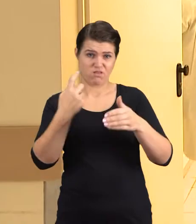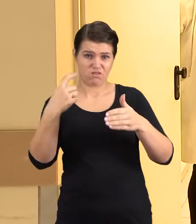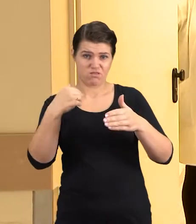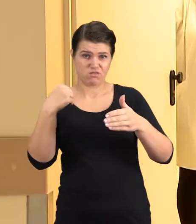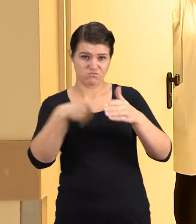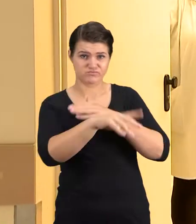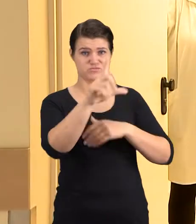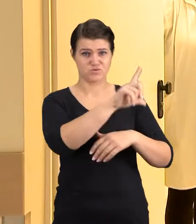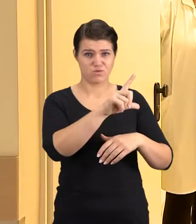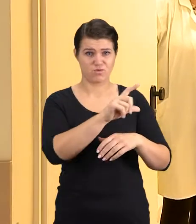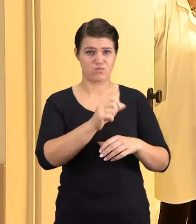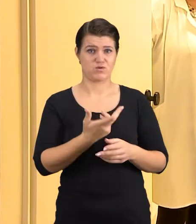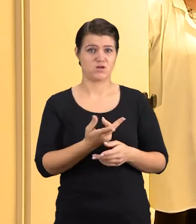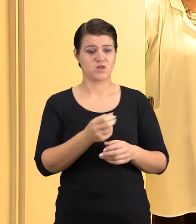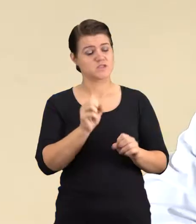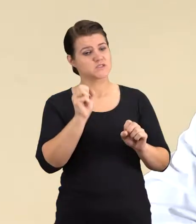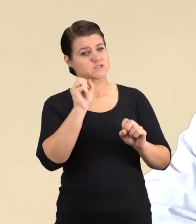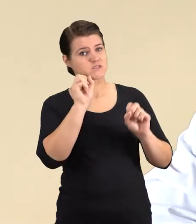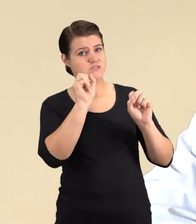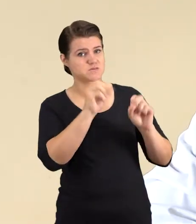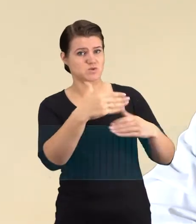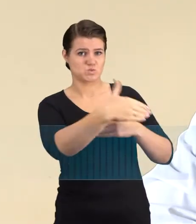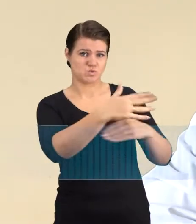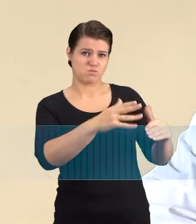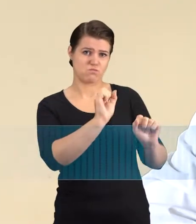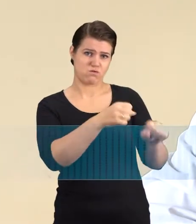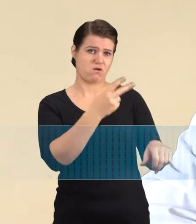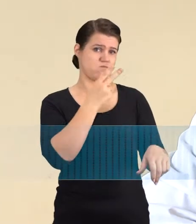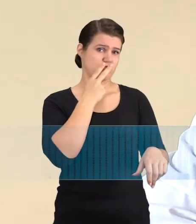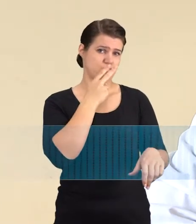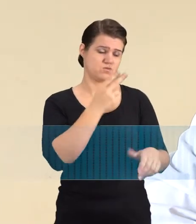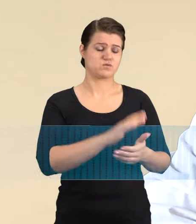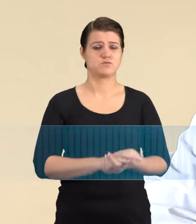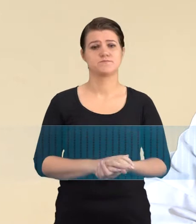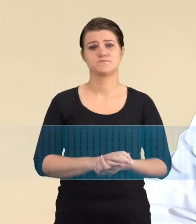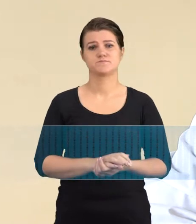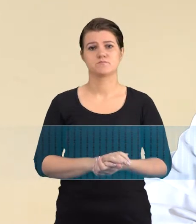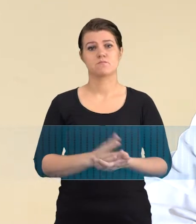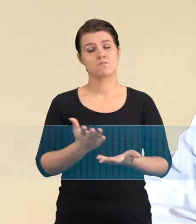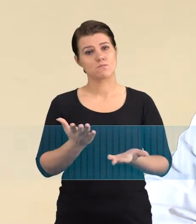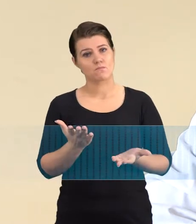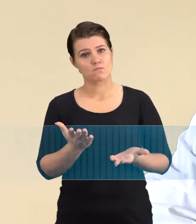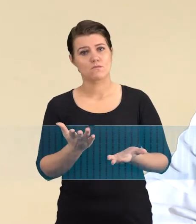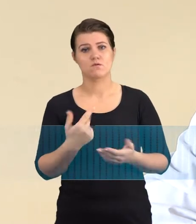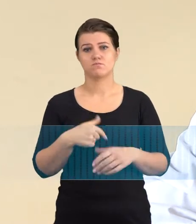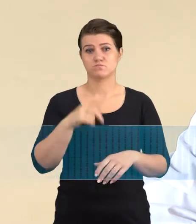rūko specialiai vėdina mūsiuose rūkomuosiuose. Gaunasi kas, kad viso pirmaje turi išėti į lauką.